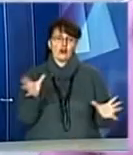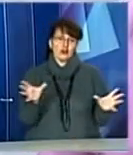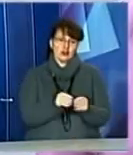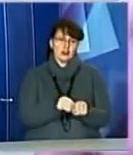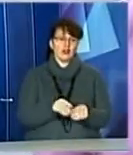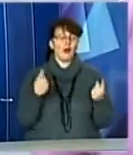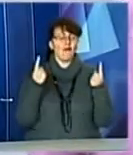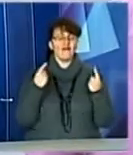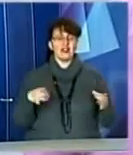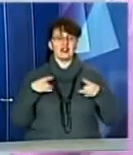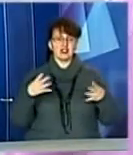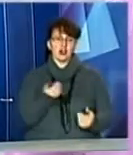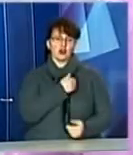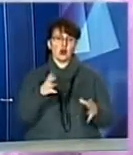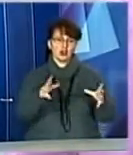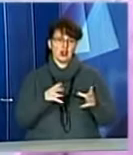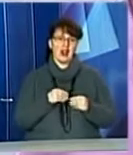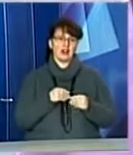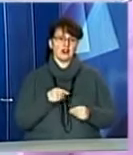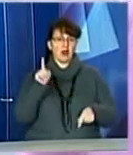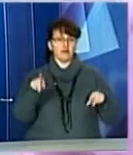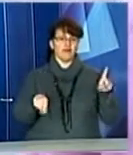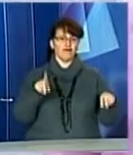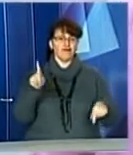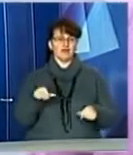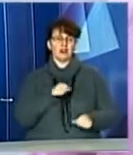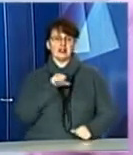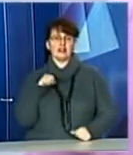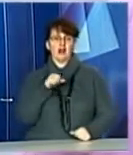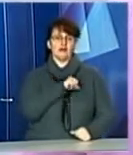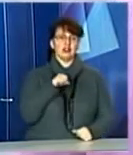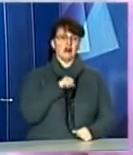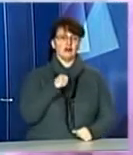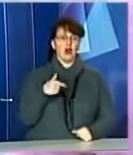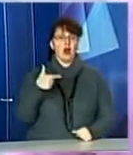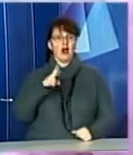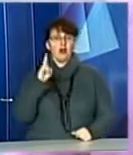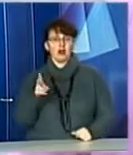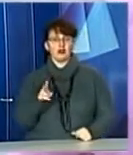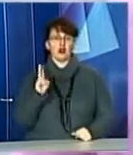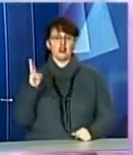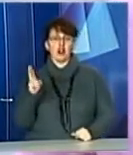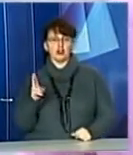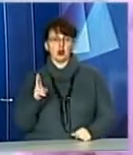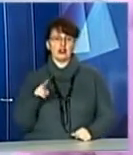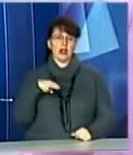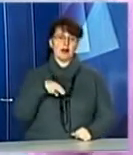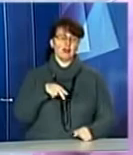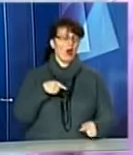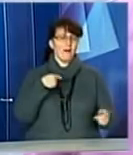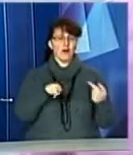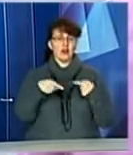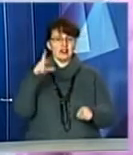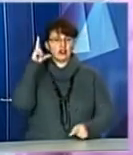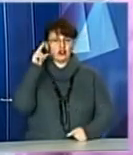всі разом святкують. А так ми поодиноку, то греко-католицька-католицька, по різних